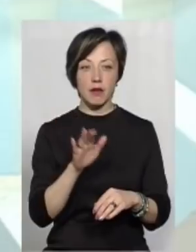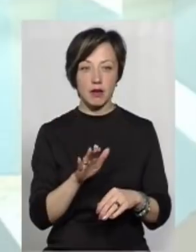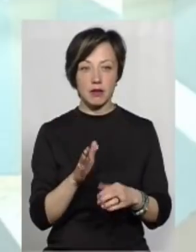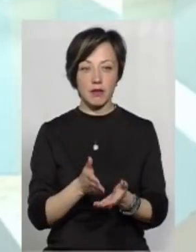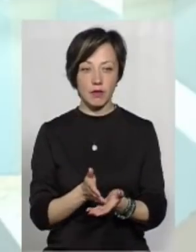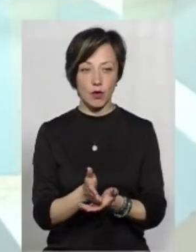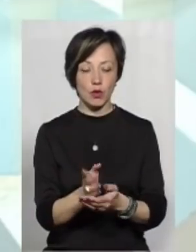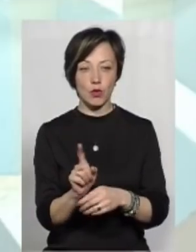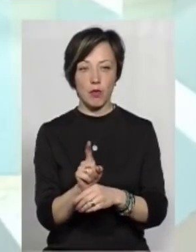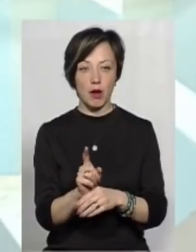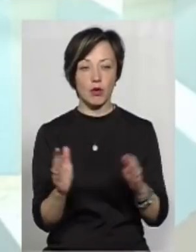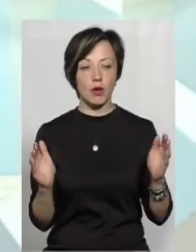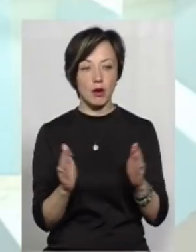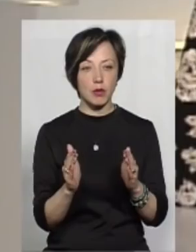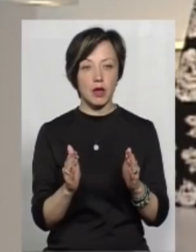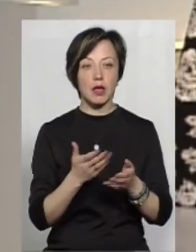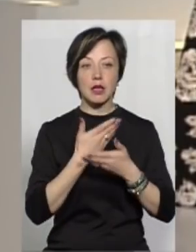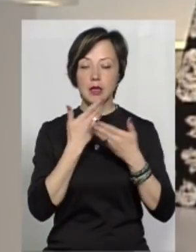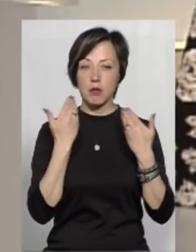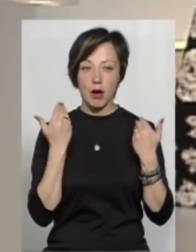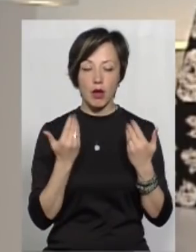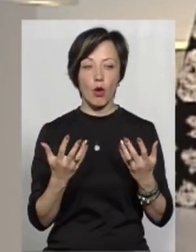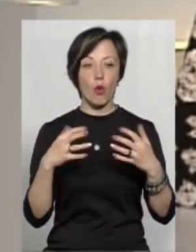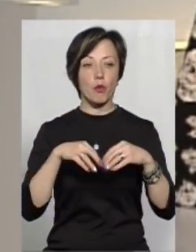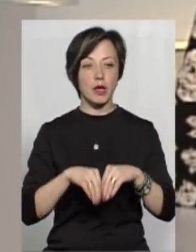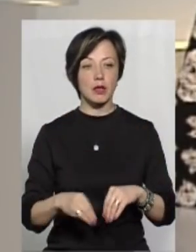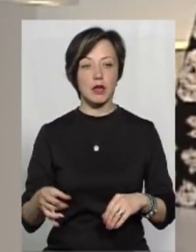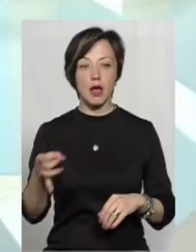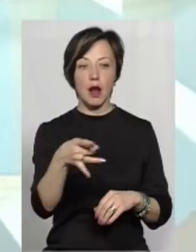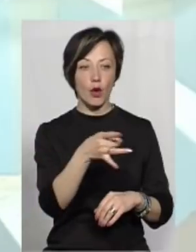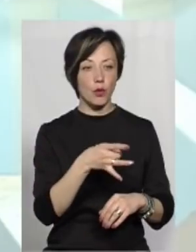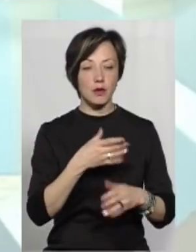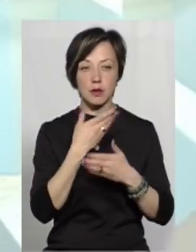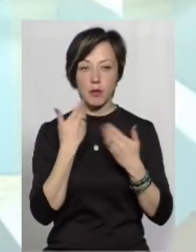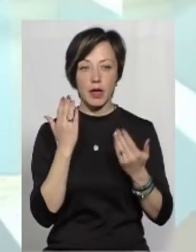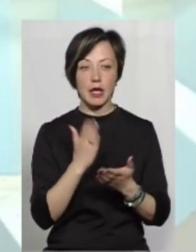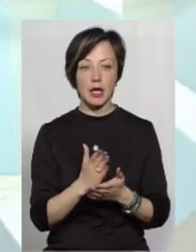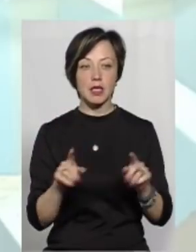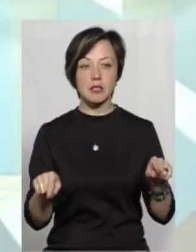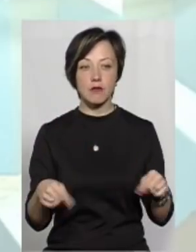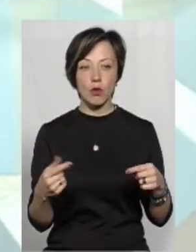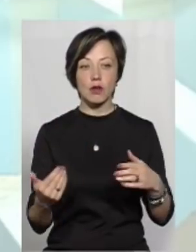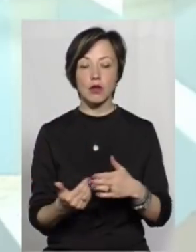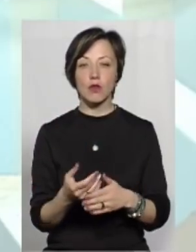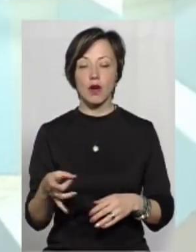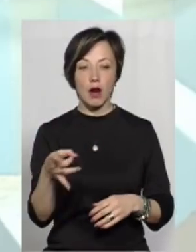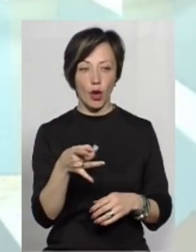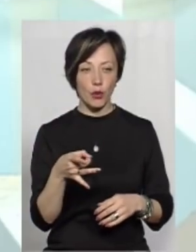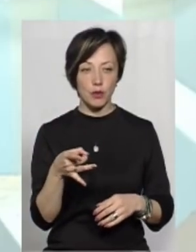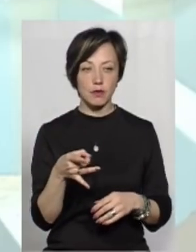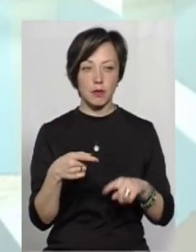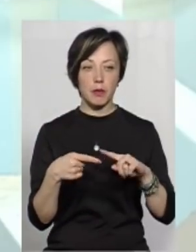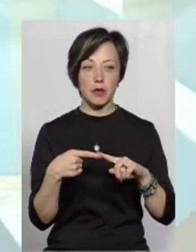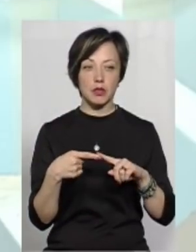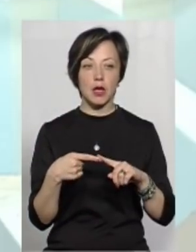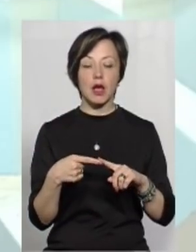нормальну рамку. Немає об'єднання районів. Є створення нових районів. Пункт